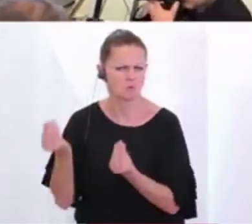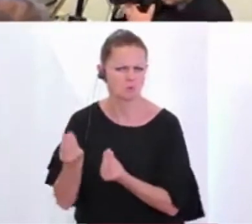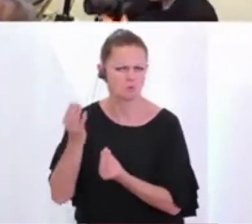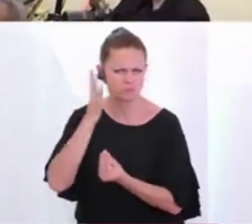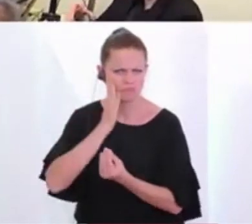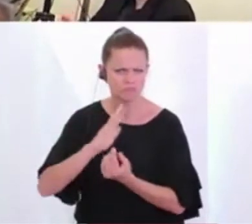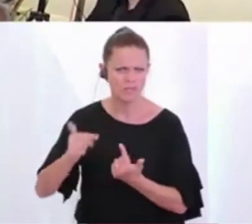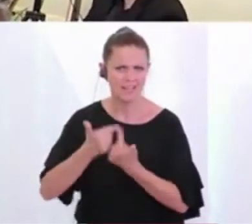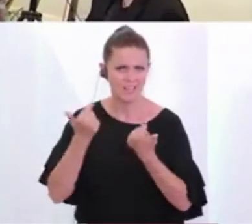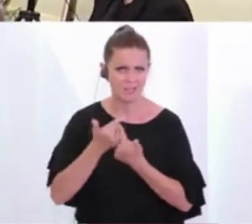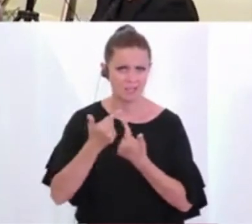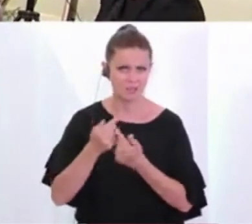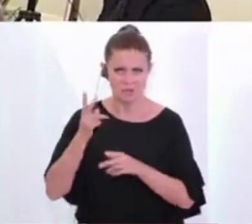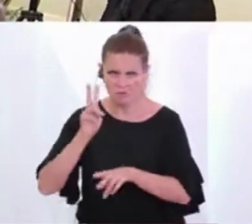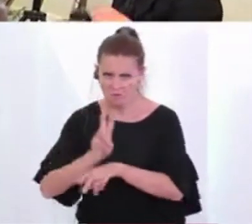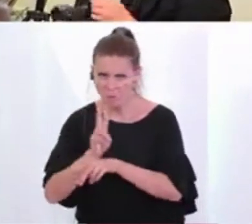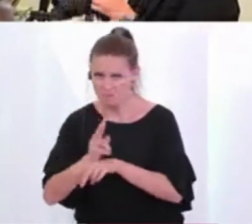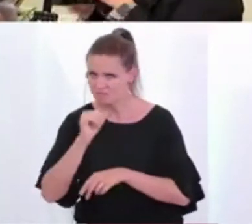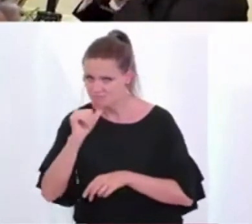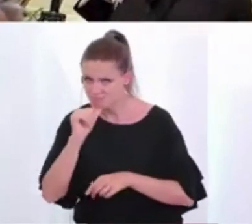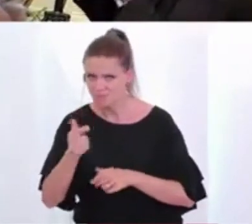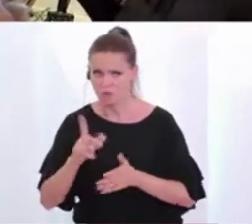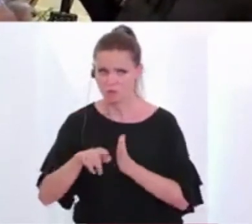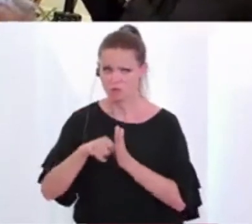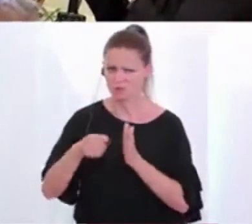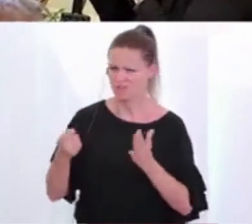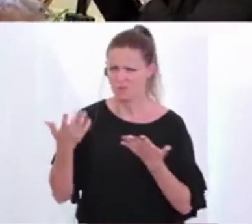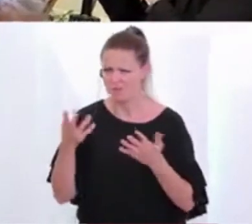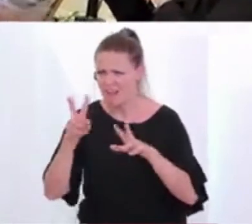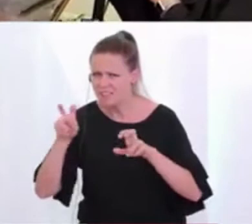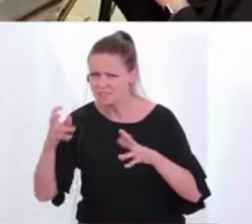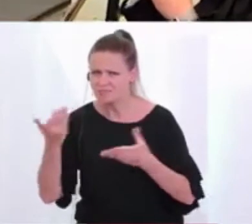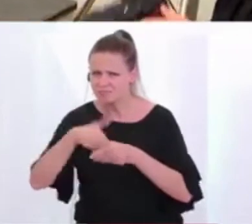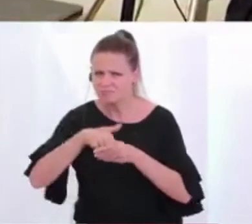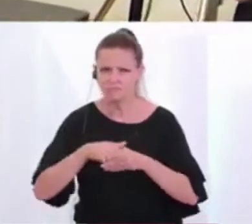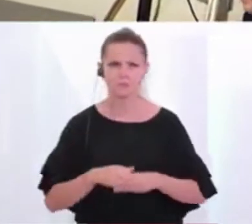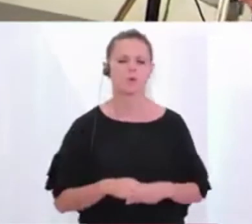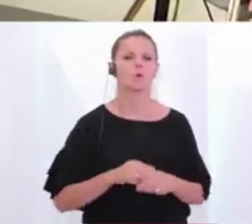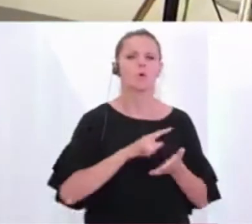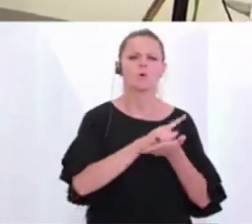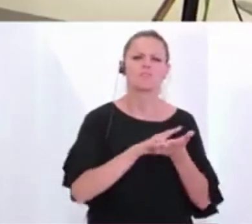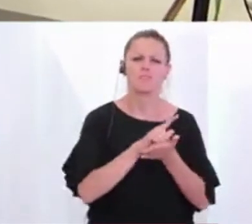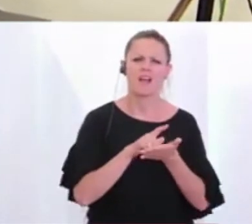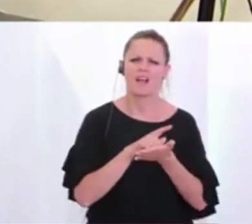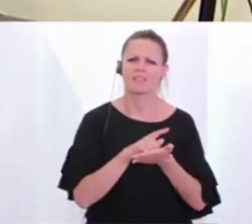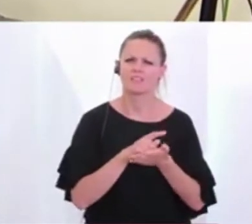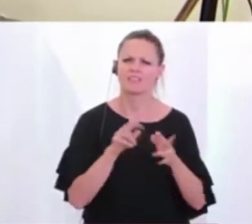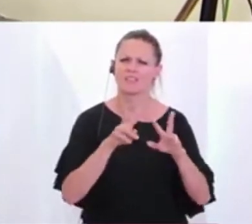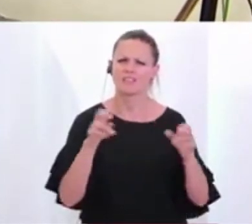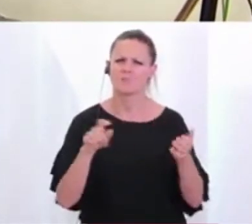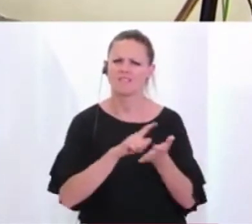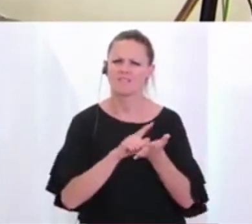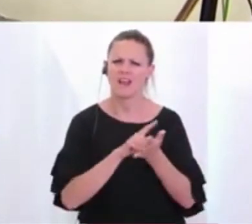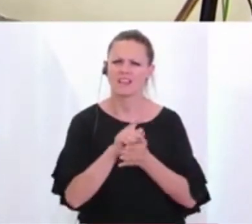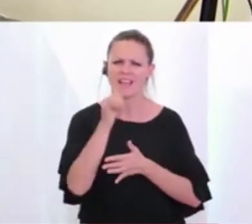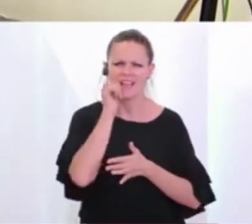mangelnde Vorsicht und Konsequenz das Thema und gleichzeitig, wann wäre wiederum der Punkt erreicht, wann